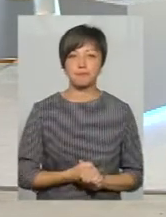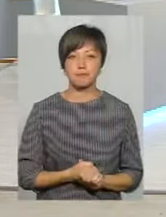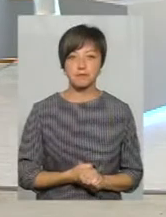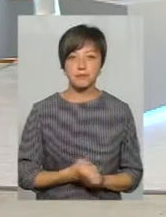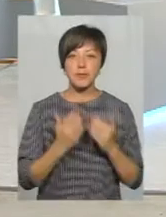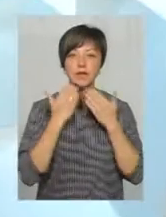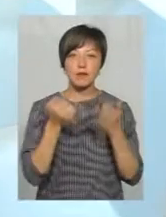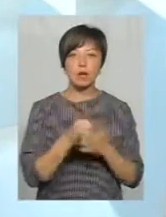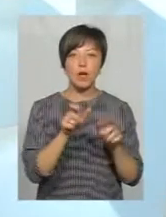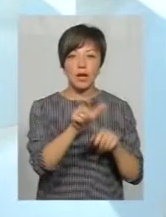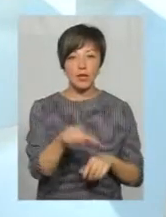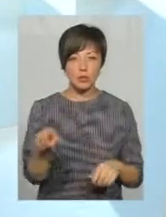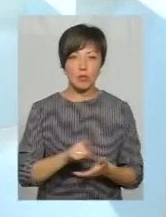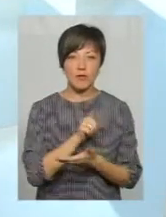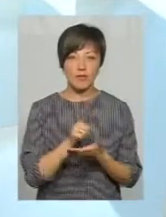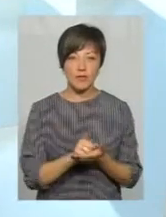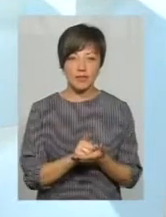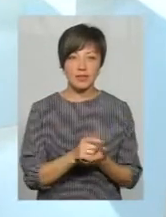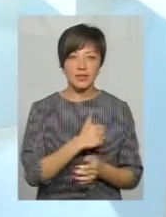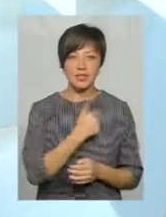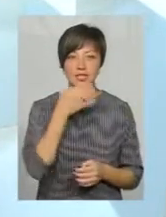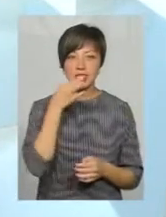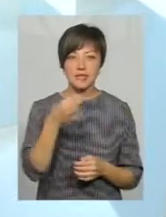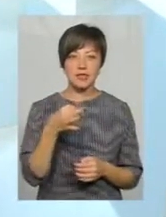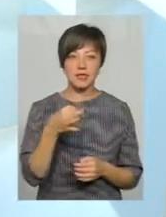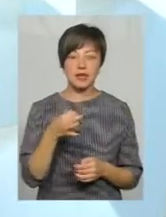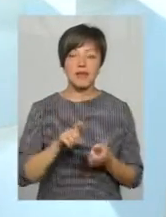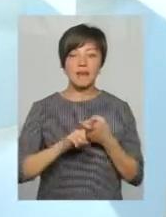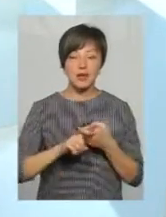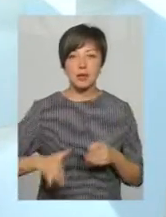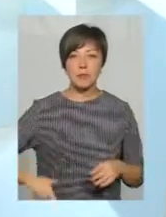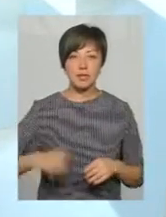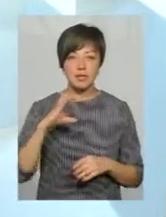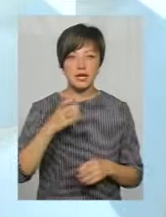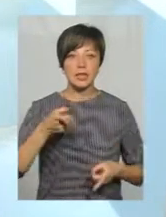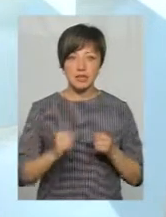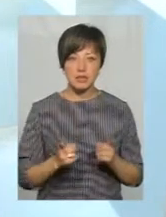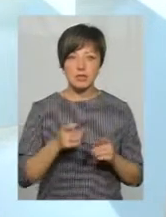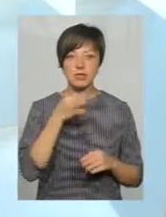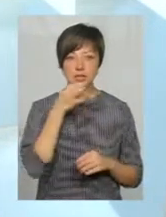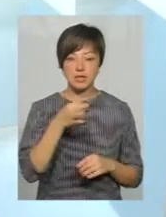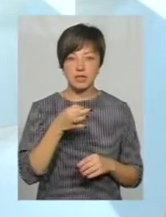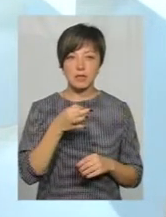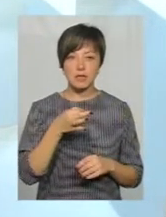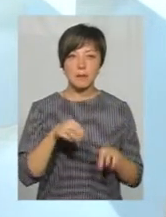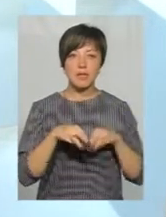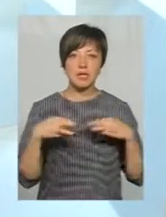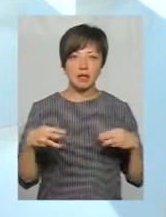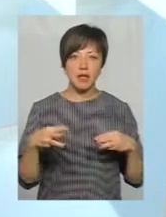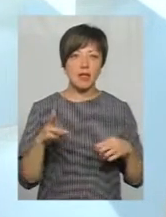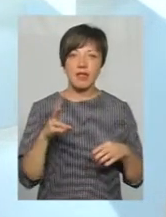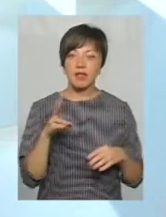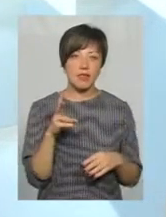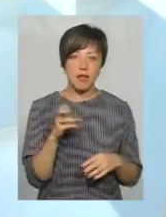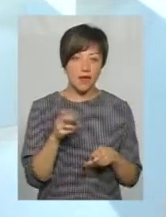початку, до глядачів. Глядачі повинні, хочу вам сказати, що вірус гепатиту, це дійсно, так як сказали наш міністр, не є